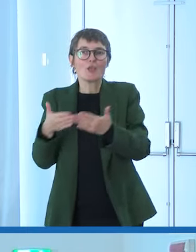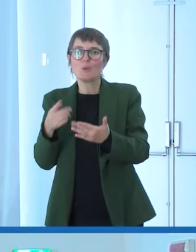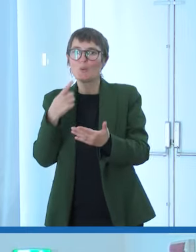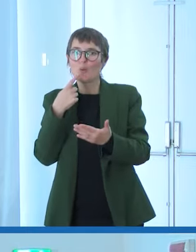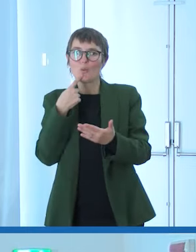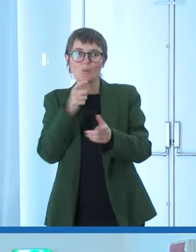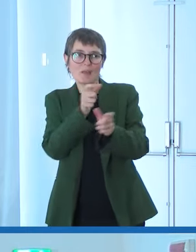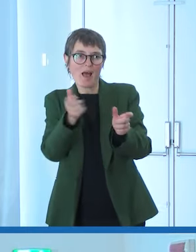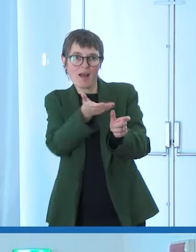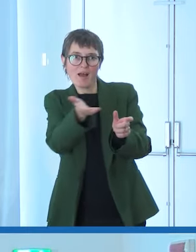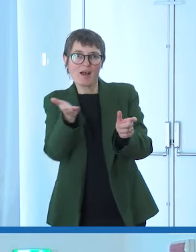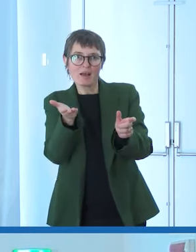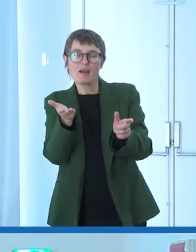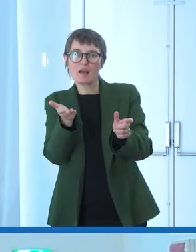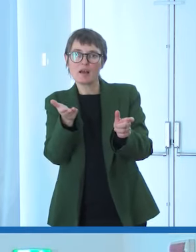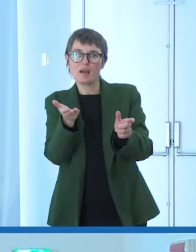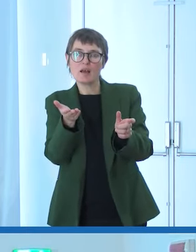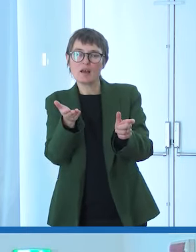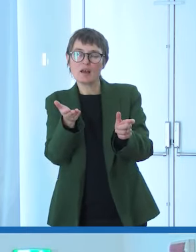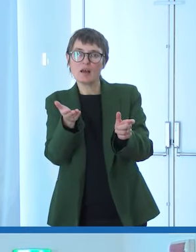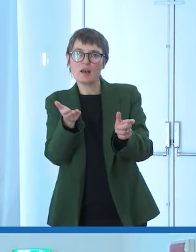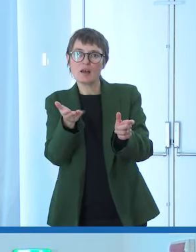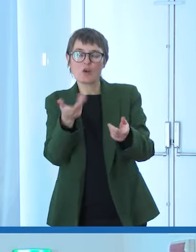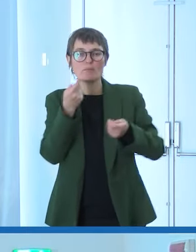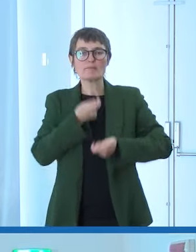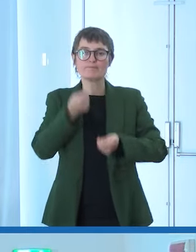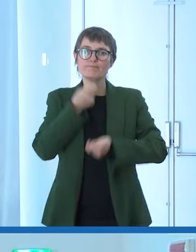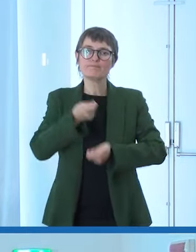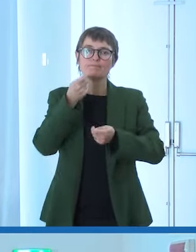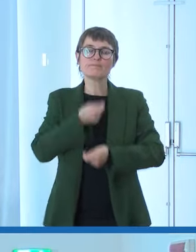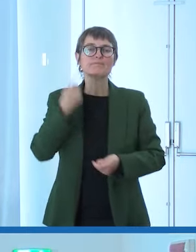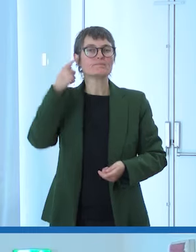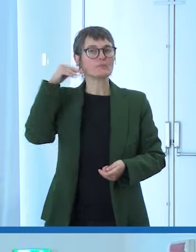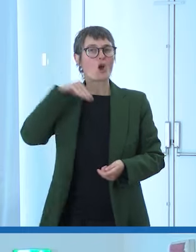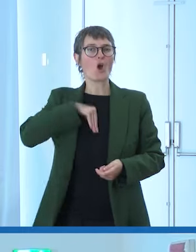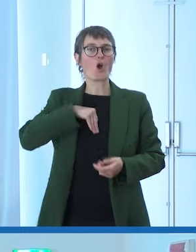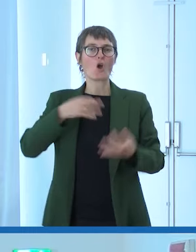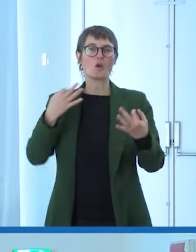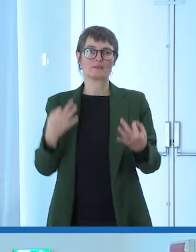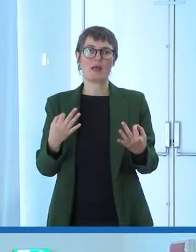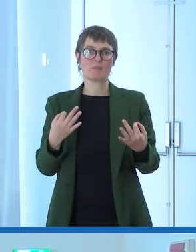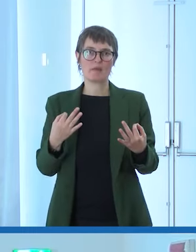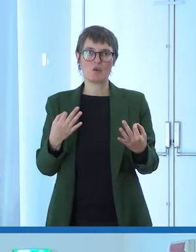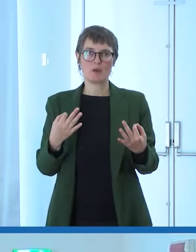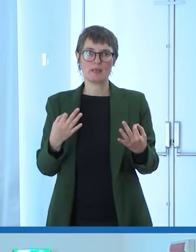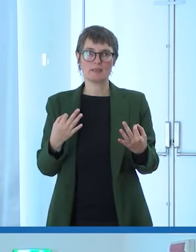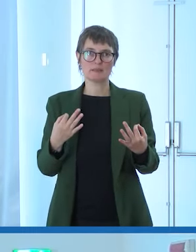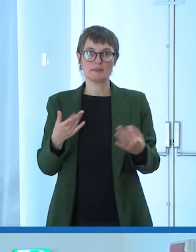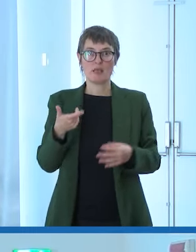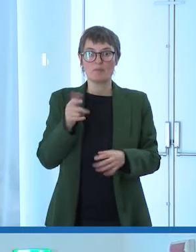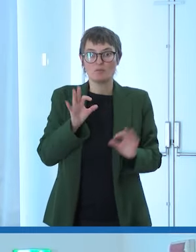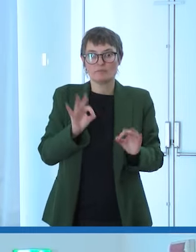portare tutti insieme a una consapevolezza che diciamo intanto per quanto riguarda il problema